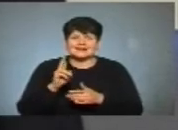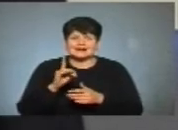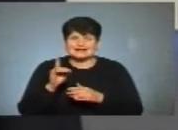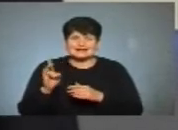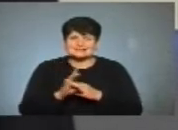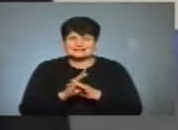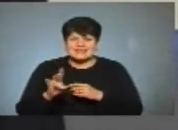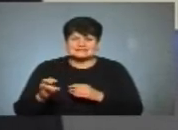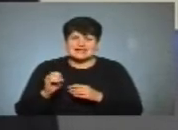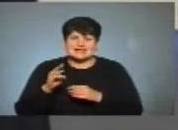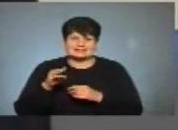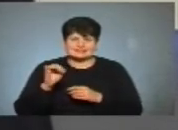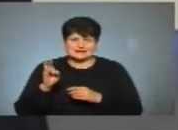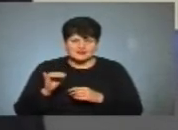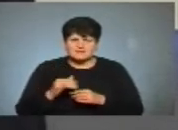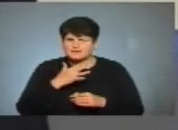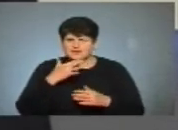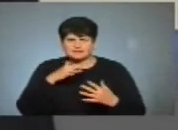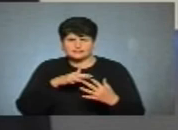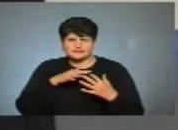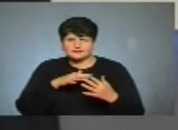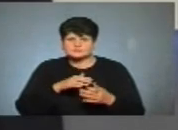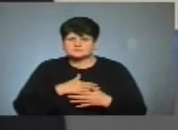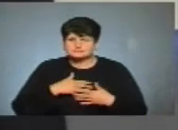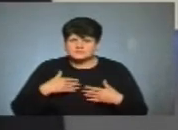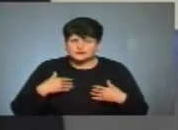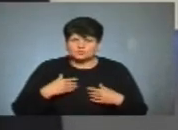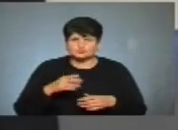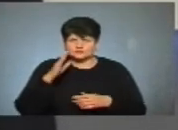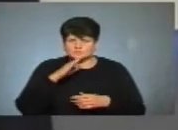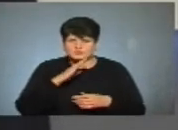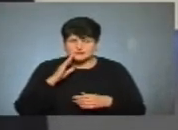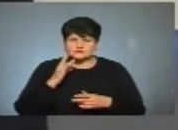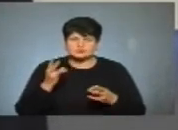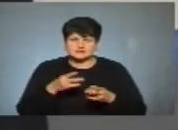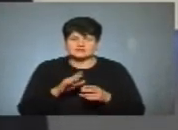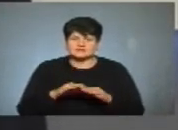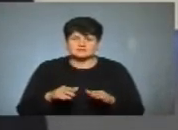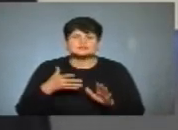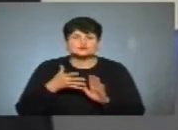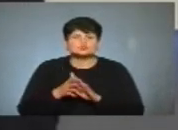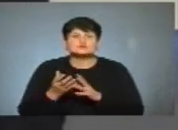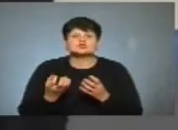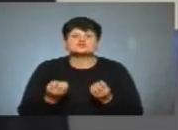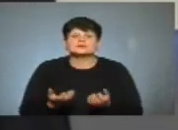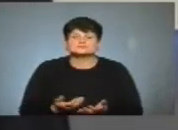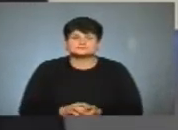багато хто з цим воює. Звісно, батьки, які не вважають за доцільнішим їхнім. Ми це зрозуміли ще.